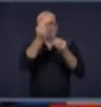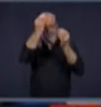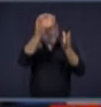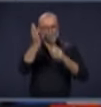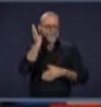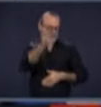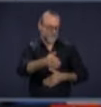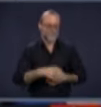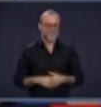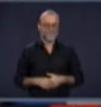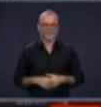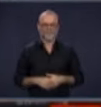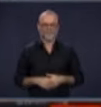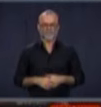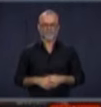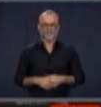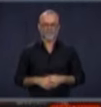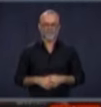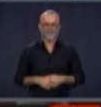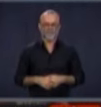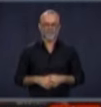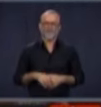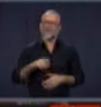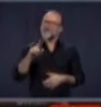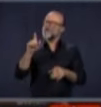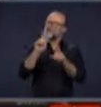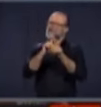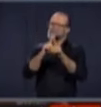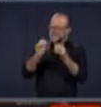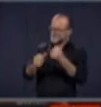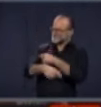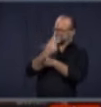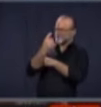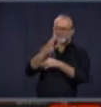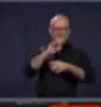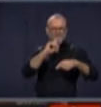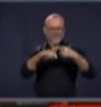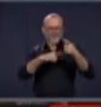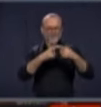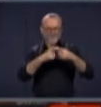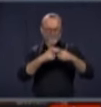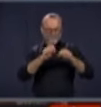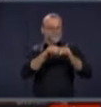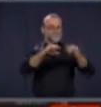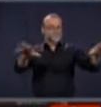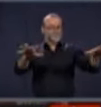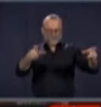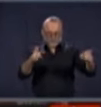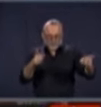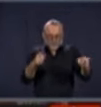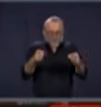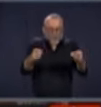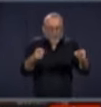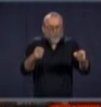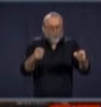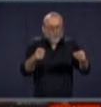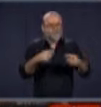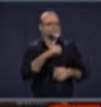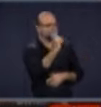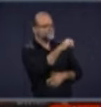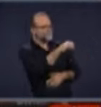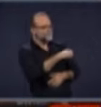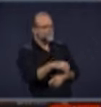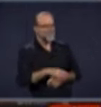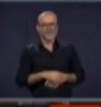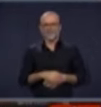Dans les prochains jours, nous pourrons vous présenter cela. Vous avez fait allusion à une transmission contrôlée